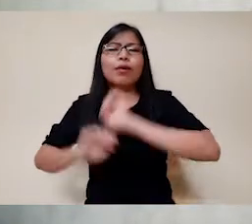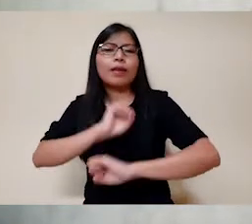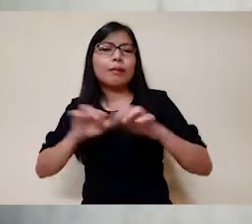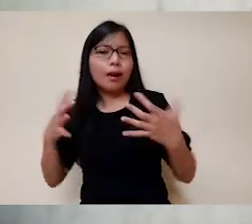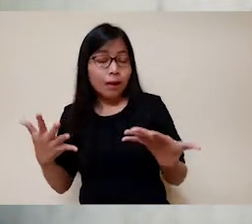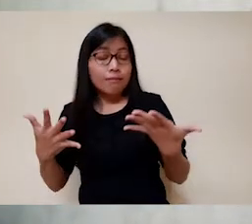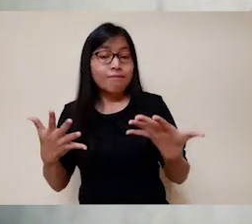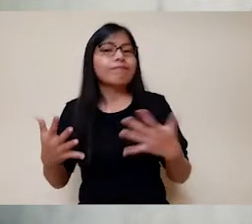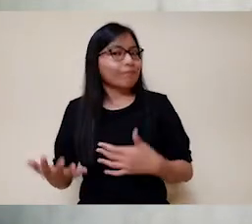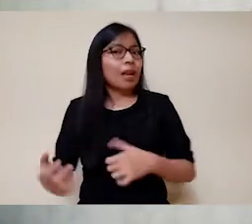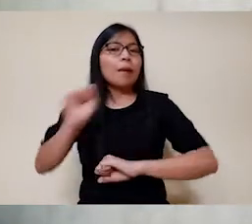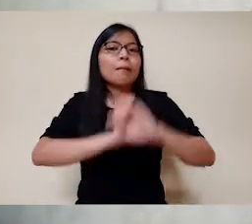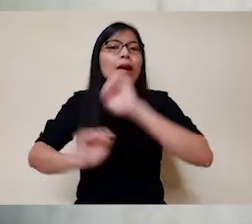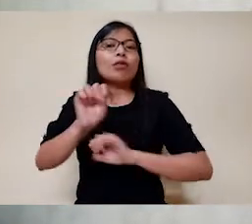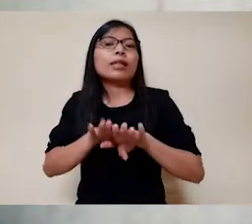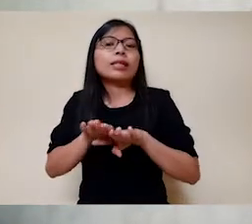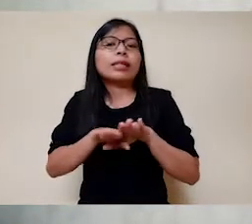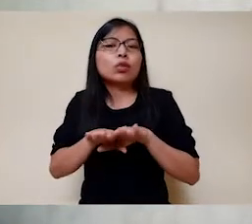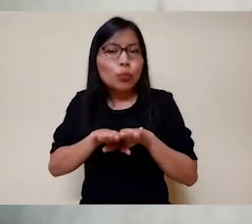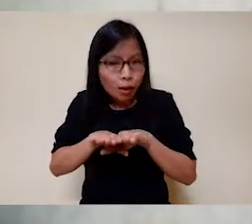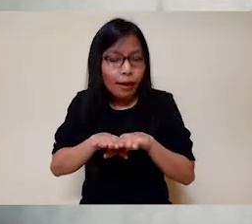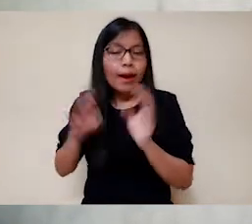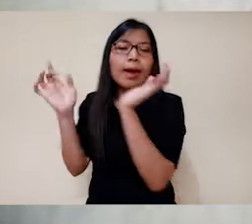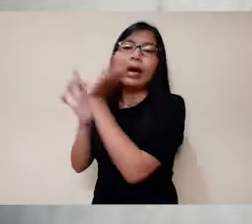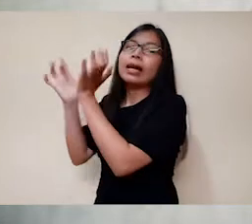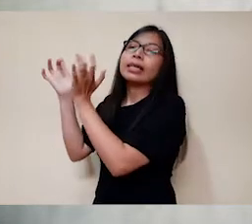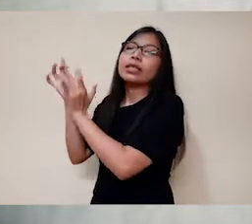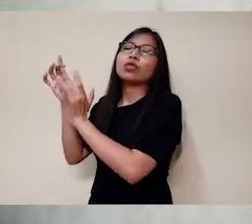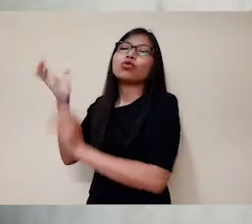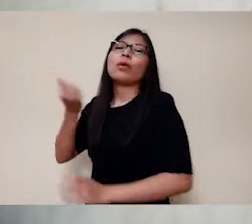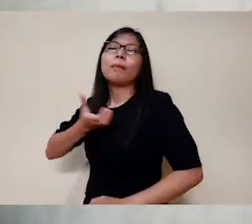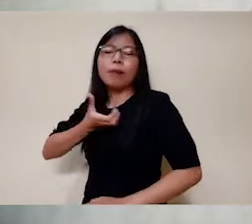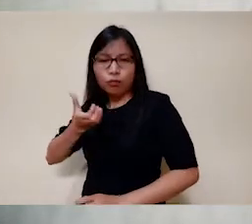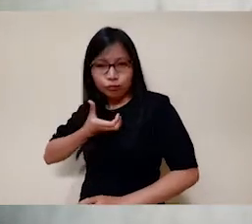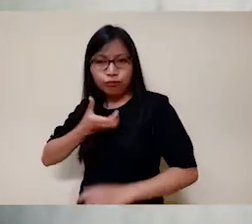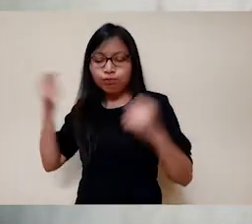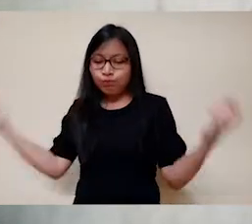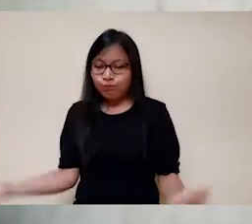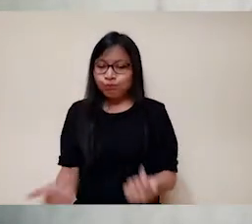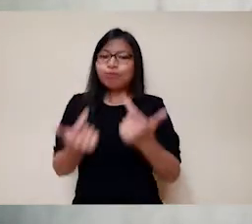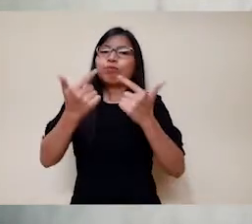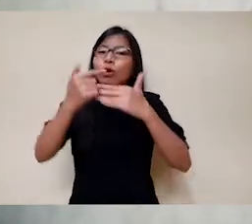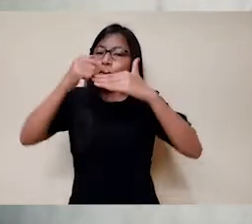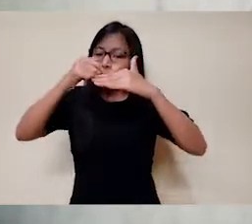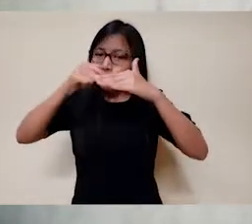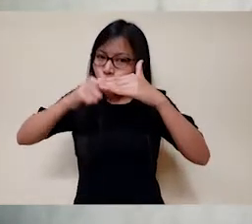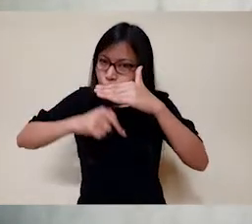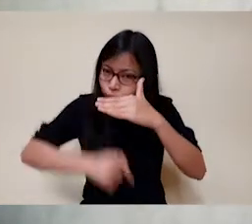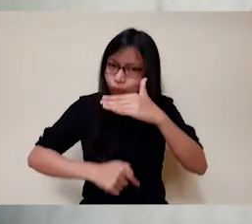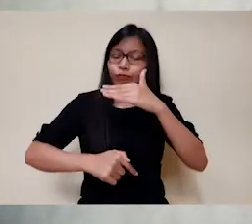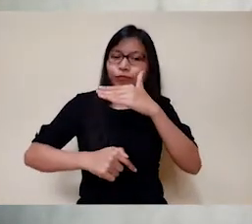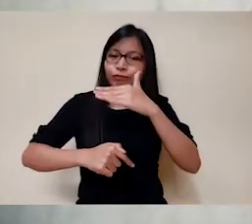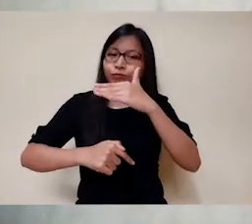perjuangkan dalam hidup ini? Dan bagaimana kita menghayatinya menjadi hidup baru di dalam Kristus. Kita mati di